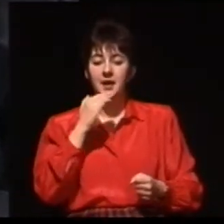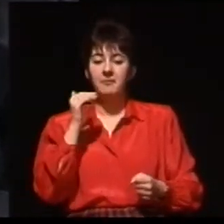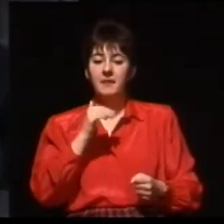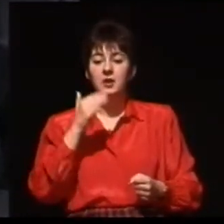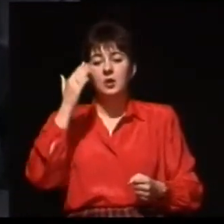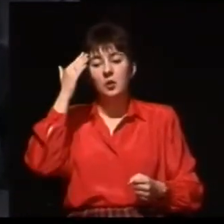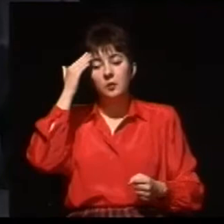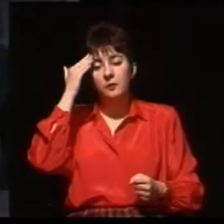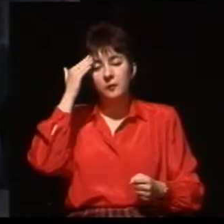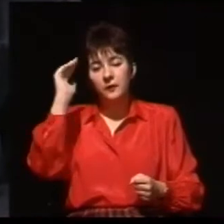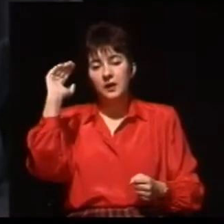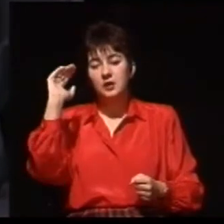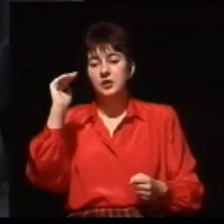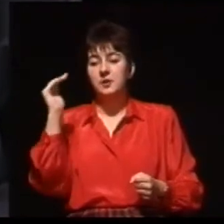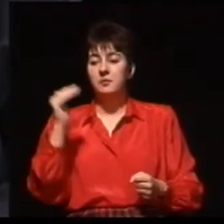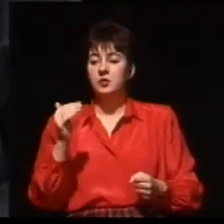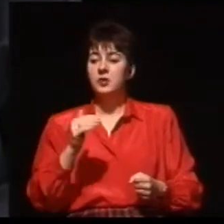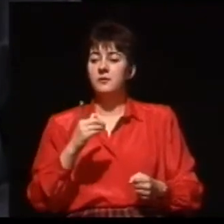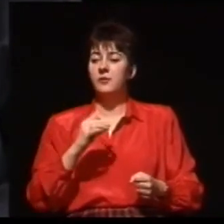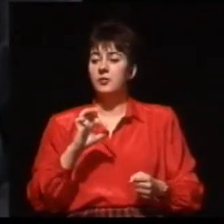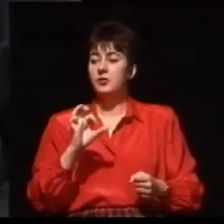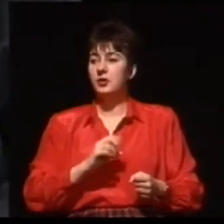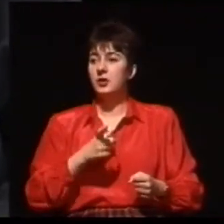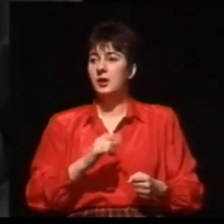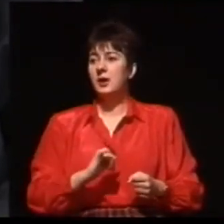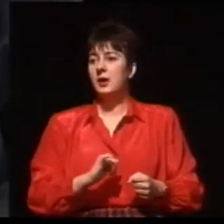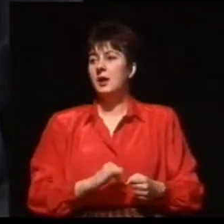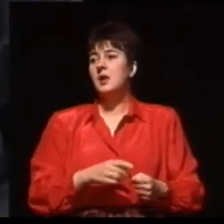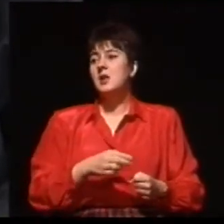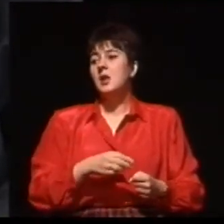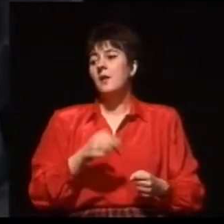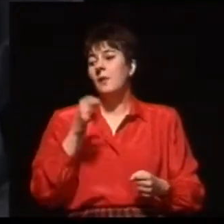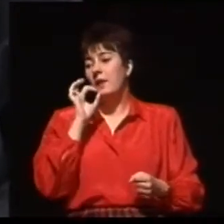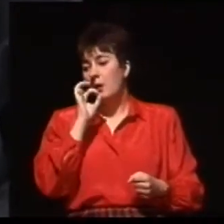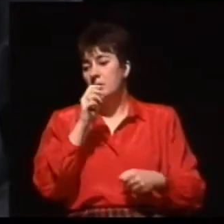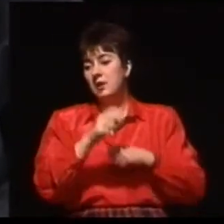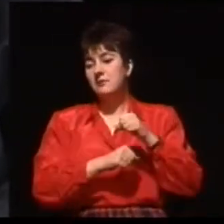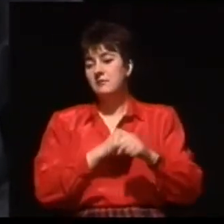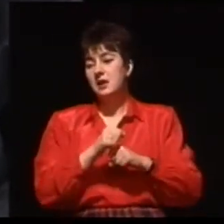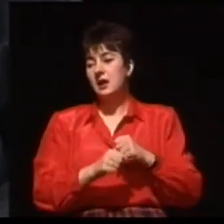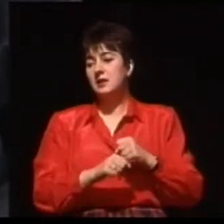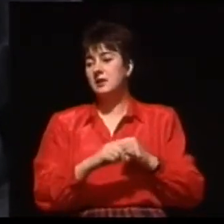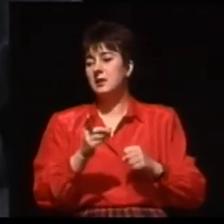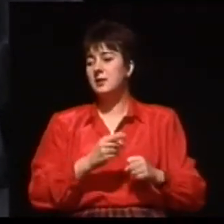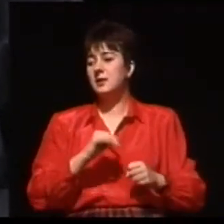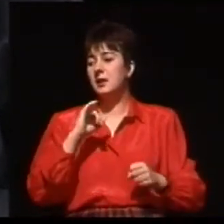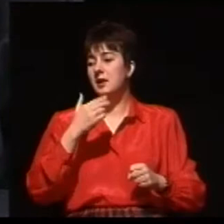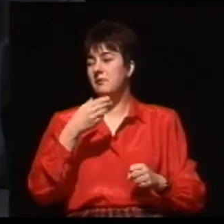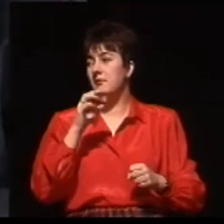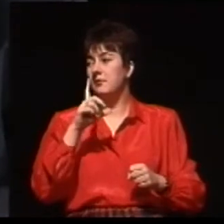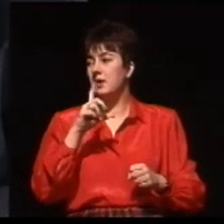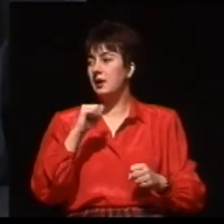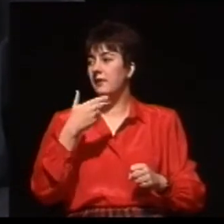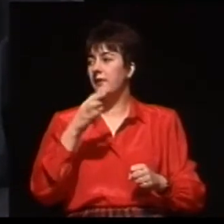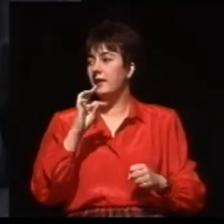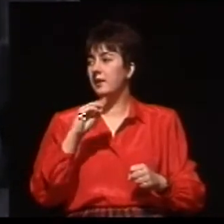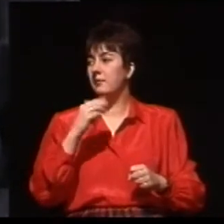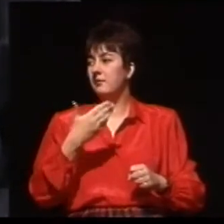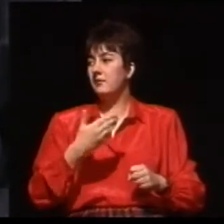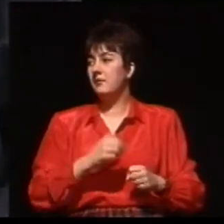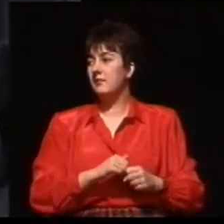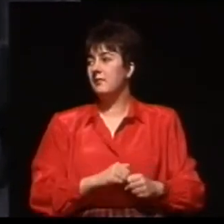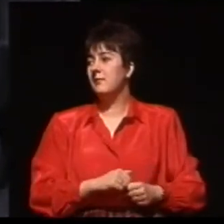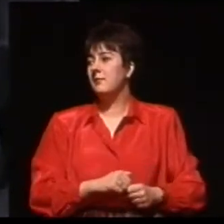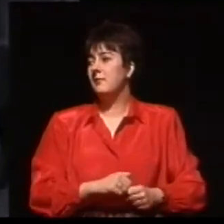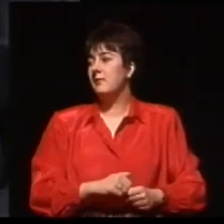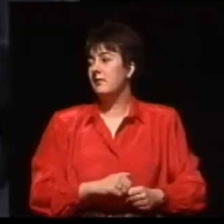obawa, czy to, co dla nas jest oczywiste, naturalne, czego oczekujemy od świata w poznawaniu różnych zjawisk